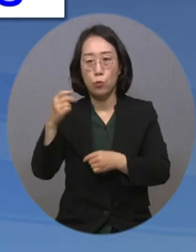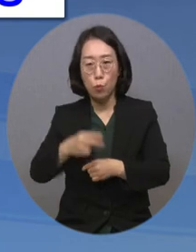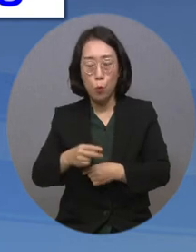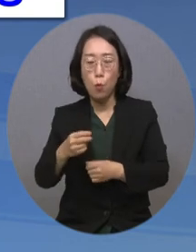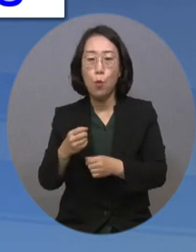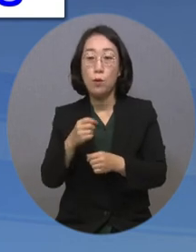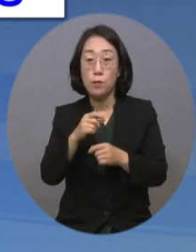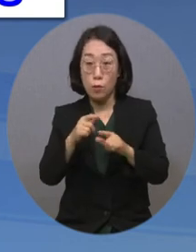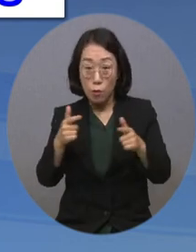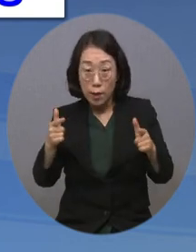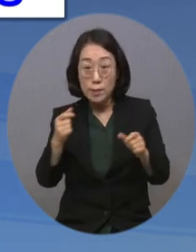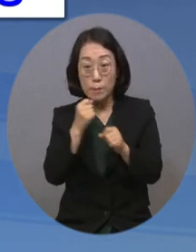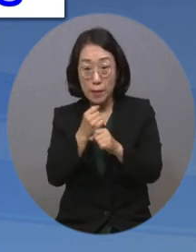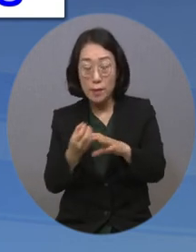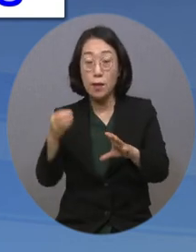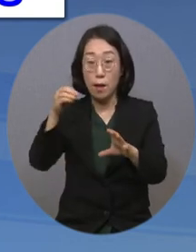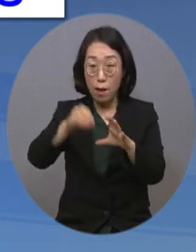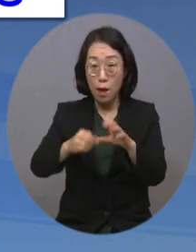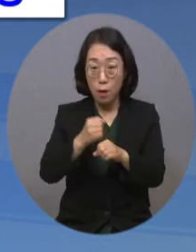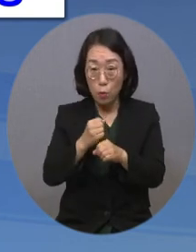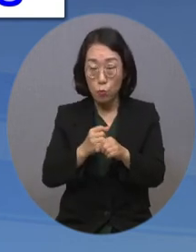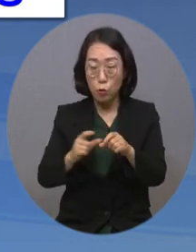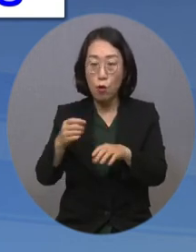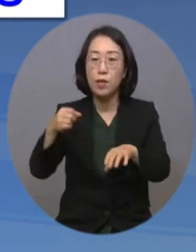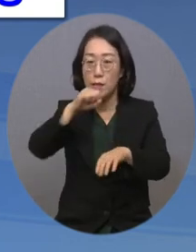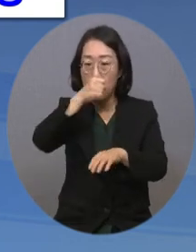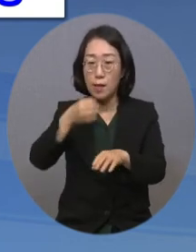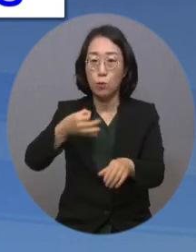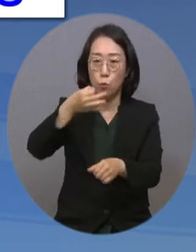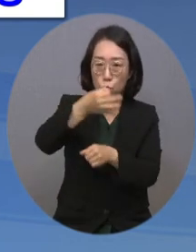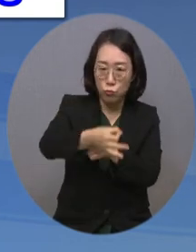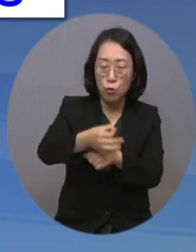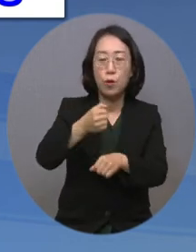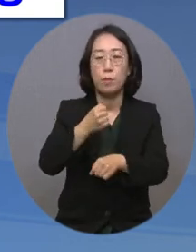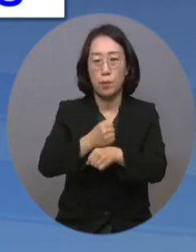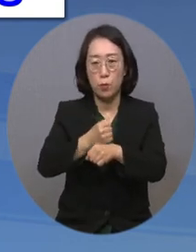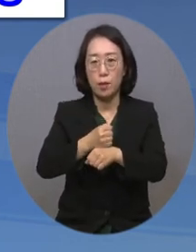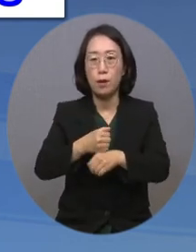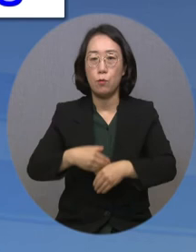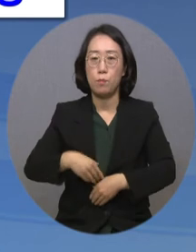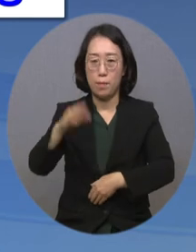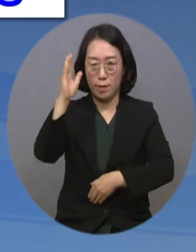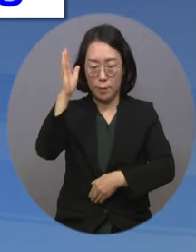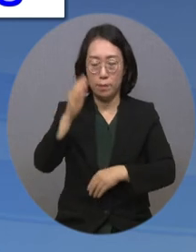발전 기금 예산 등을 추가 편성해 적극 지원해야 한다고 주문했습니다.